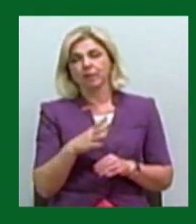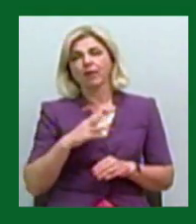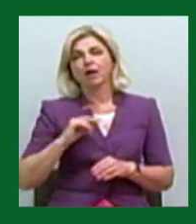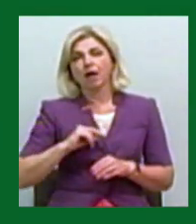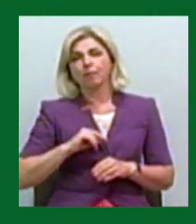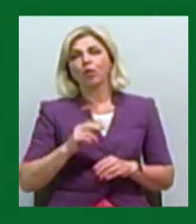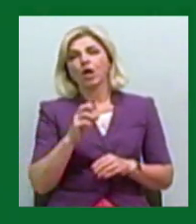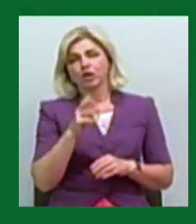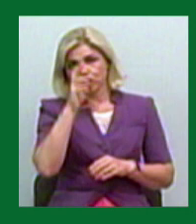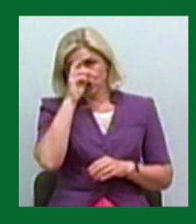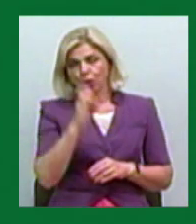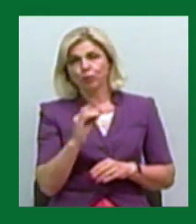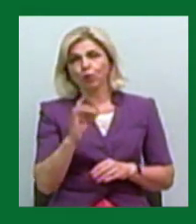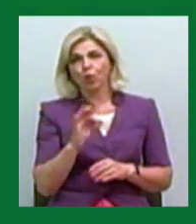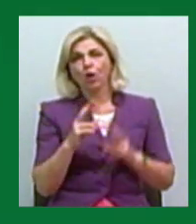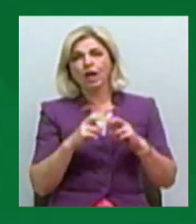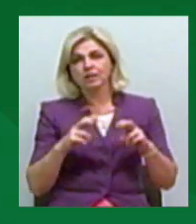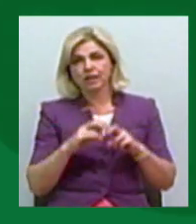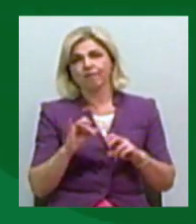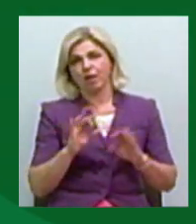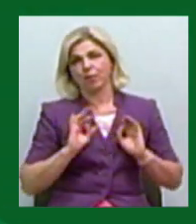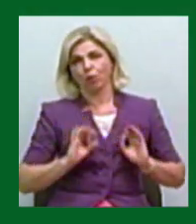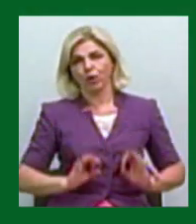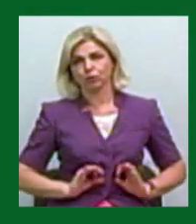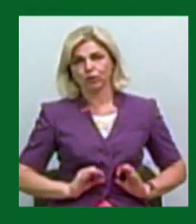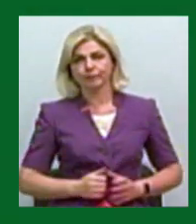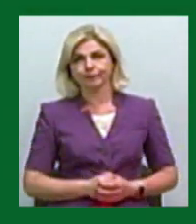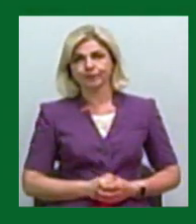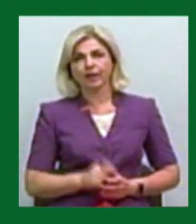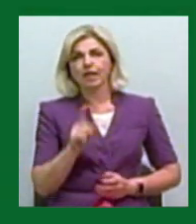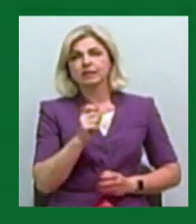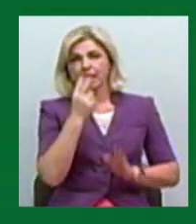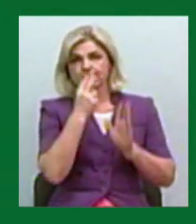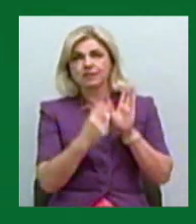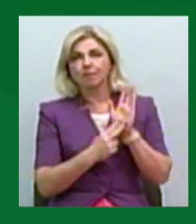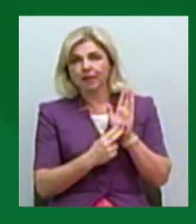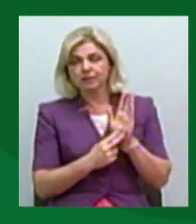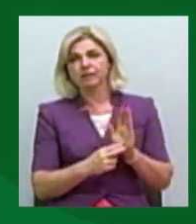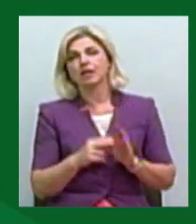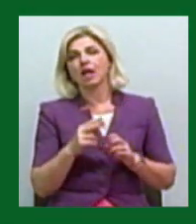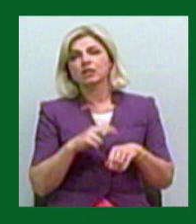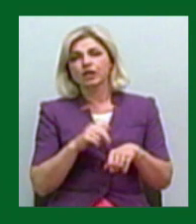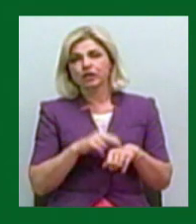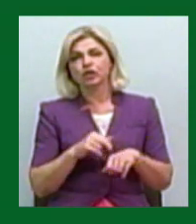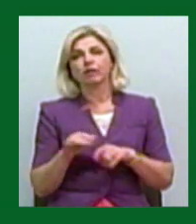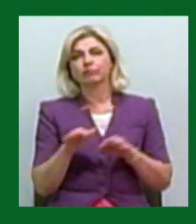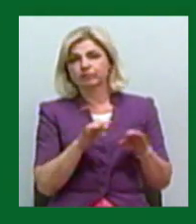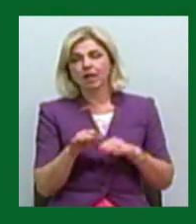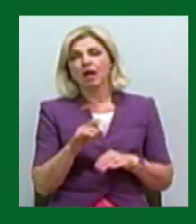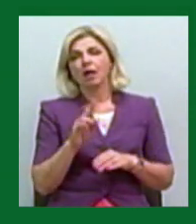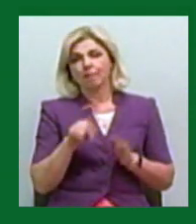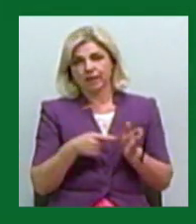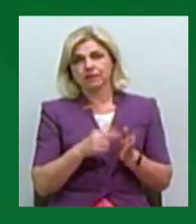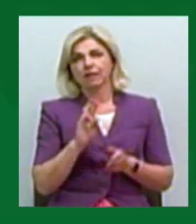Державного бюро розслідувань, Нацполіції та прокуратури. За 7 місяців слідчі Державного бюро розслідування, розташованого в місті Миколаєві,